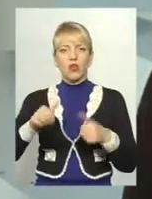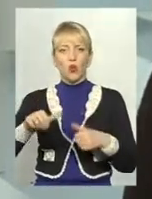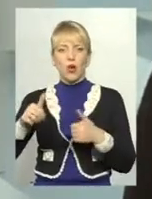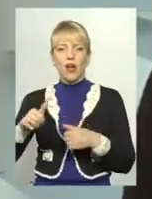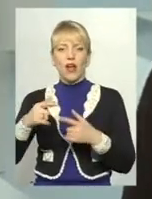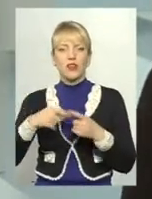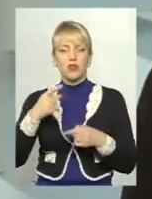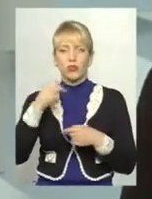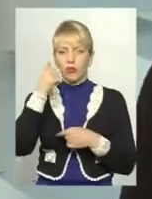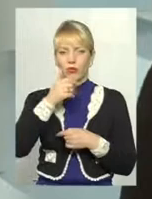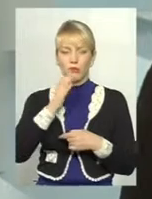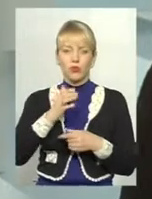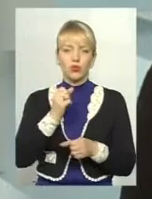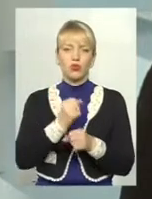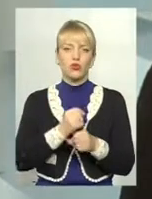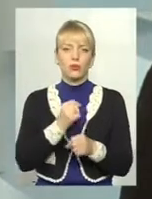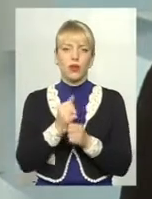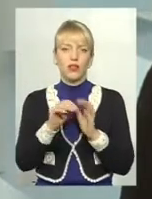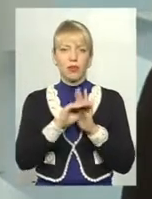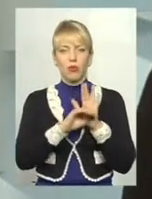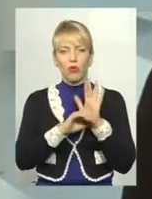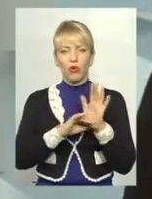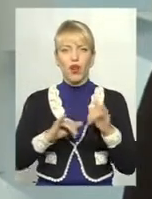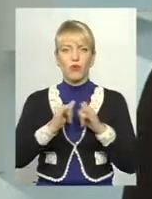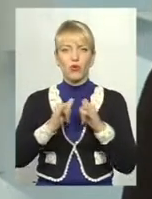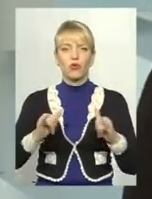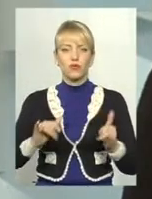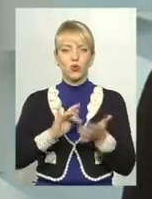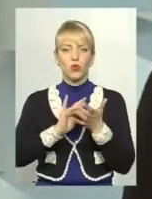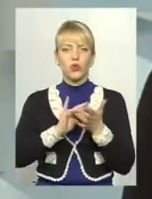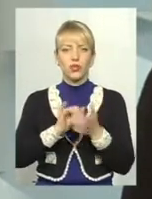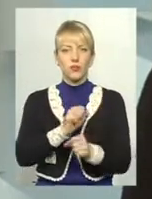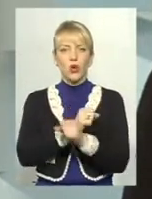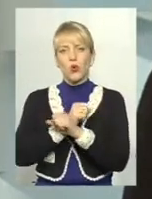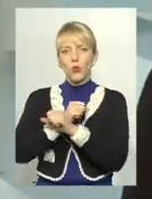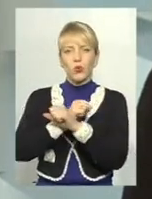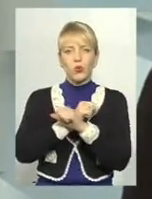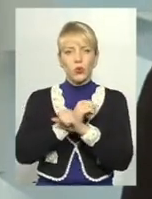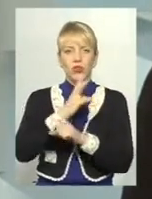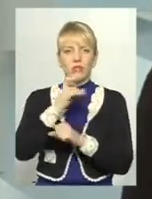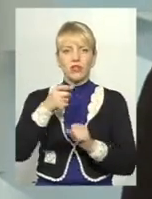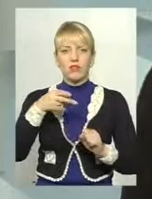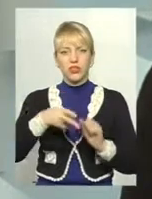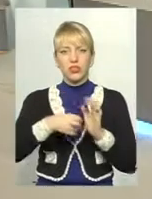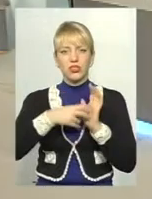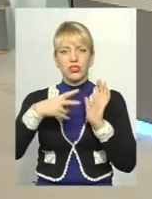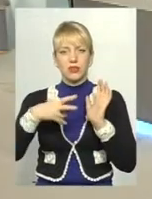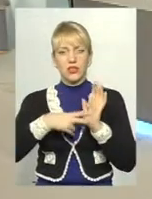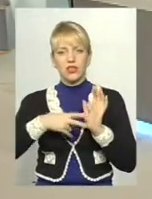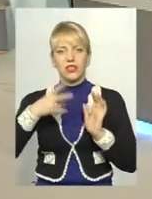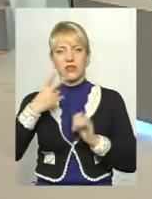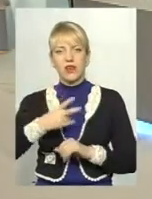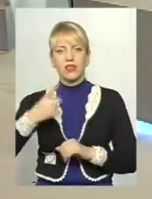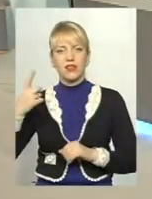розробляти програму розвитку туризму та курортів на 2017-2021 роки. Тобто це буде